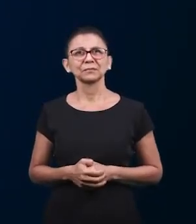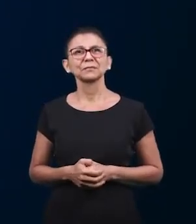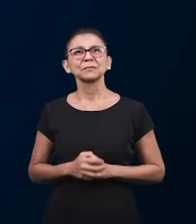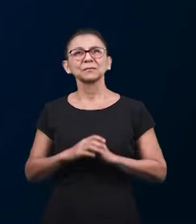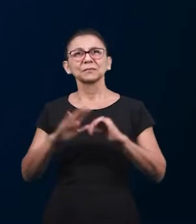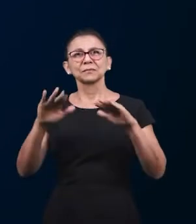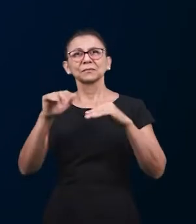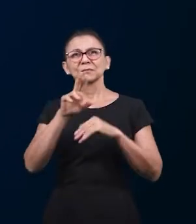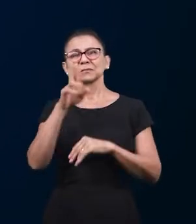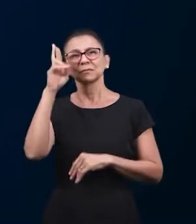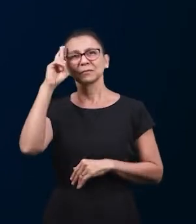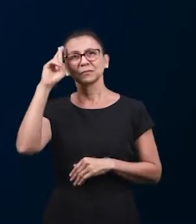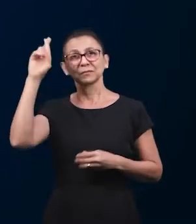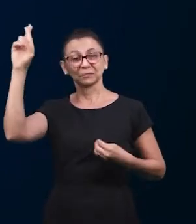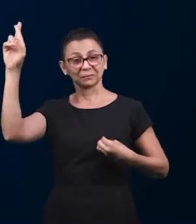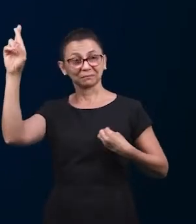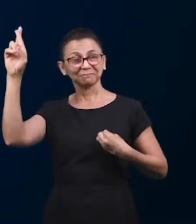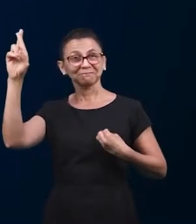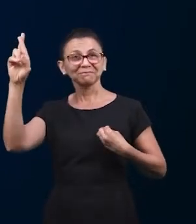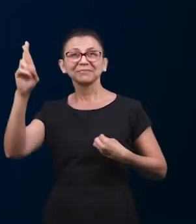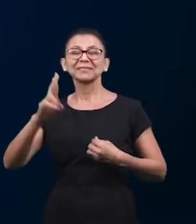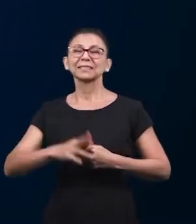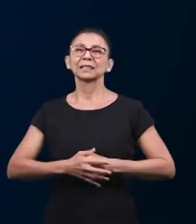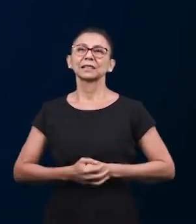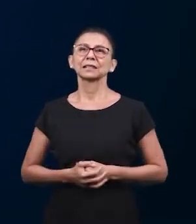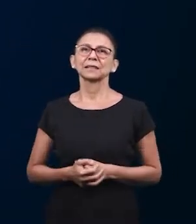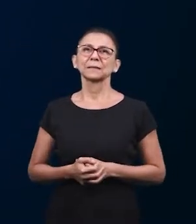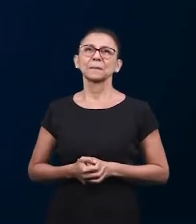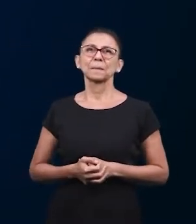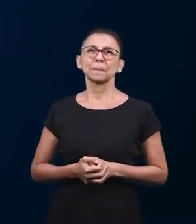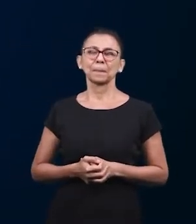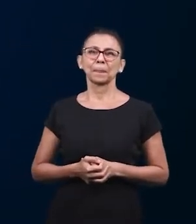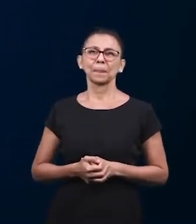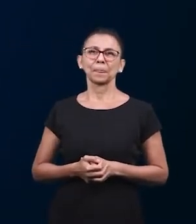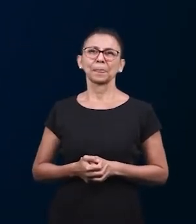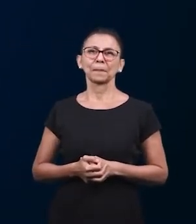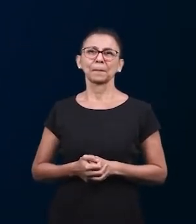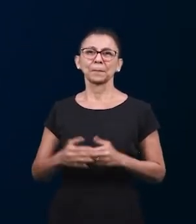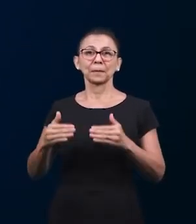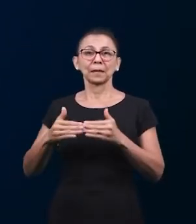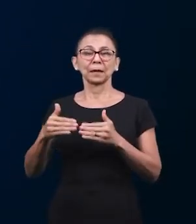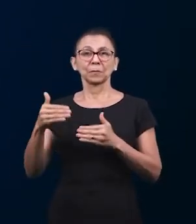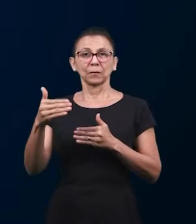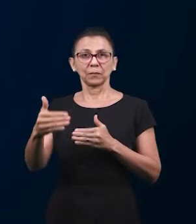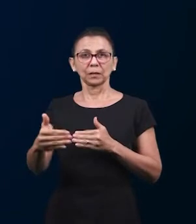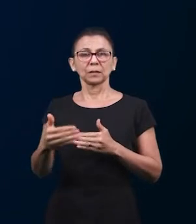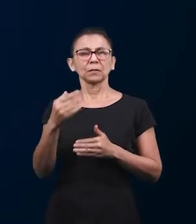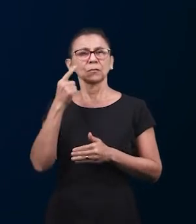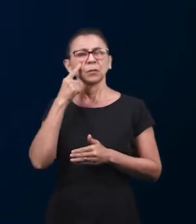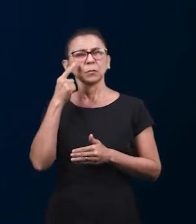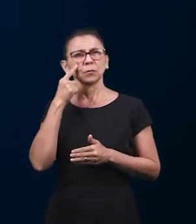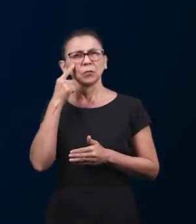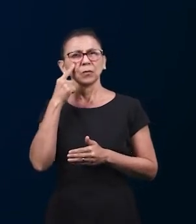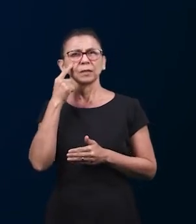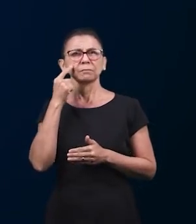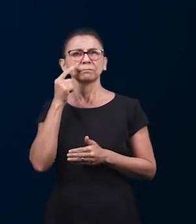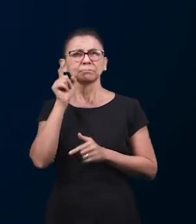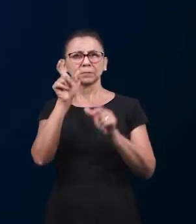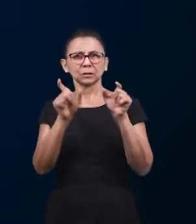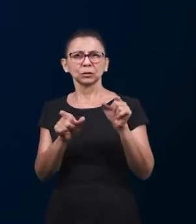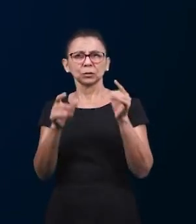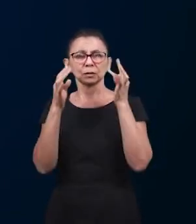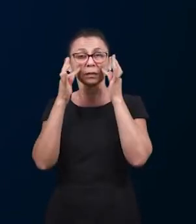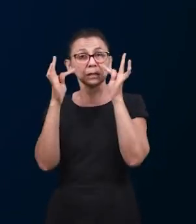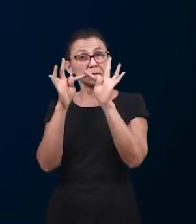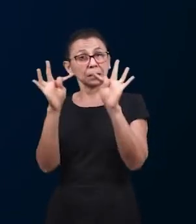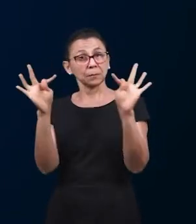Очень хорошо, братья и сестры, мы славим Господа за все, что Он.